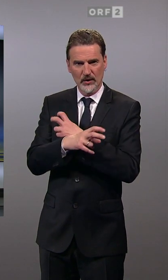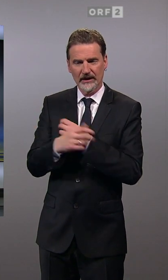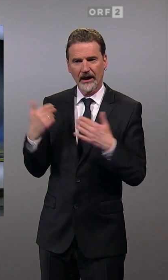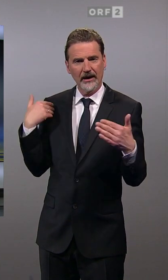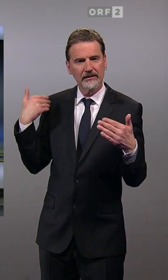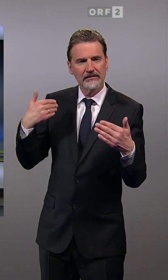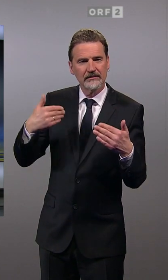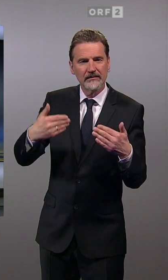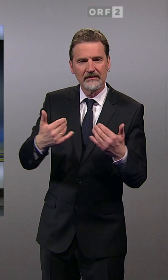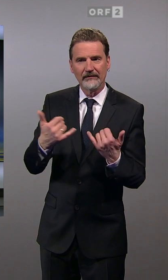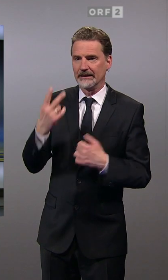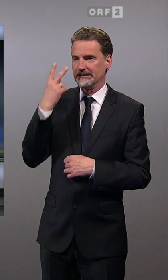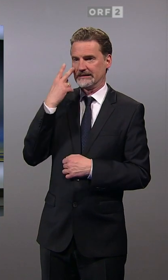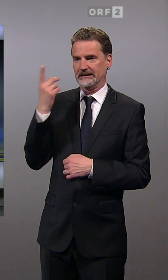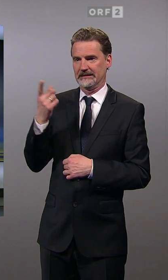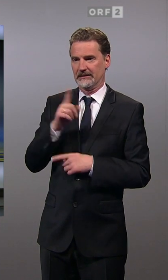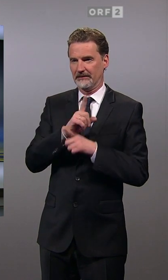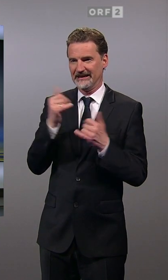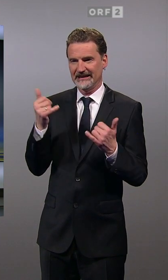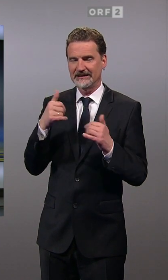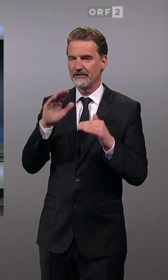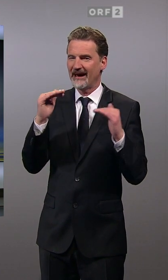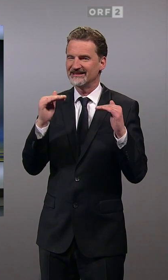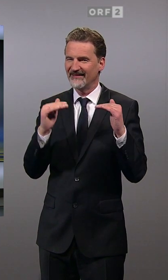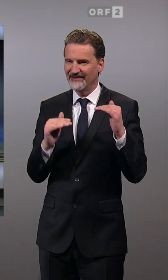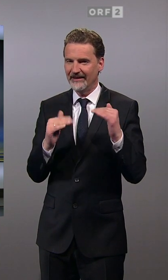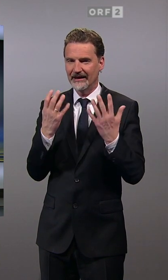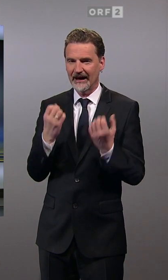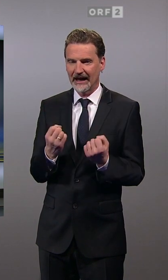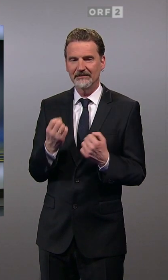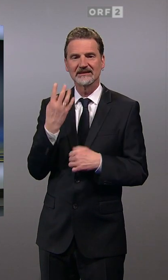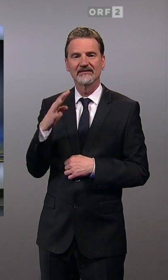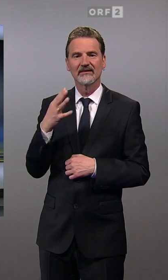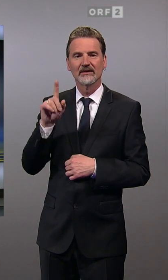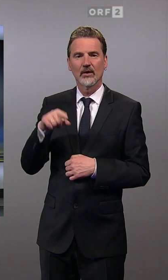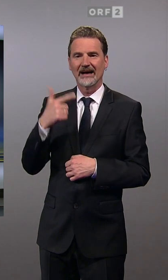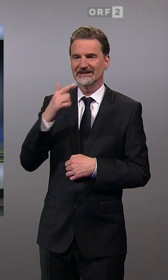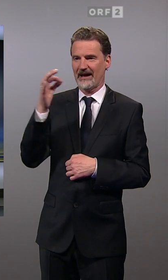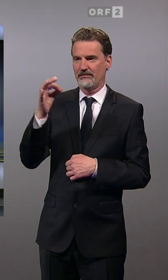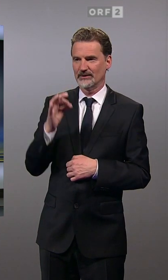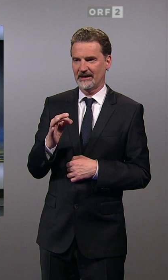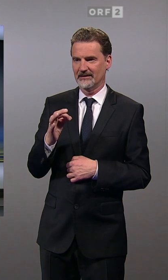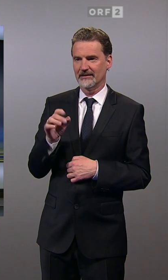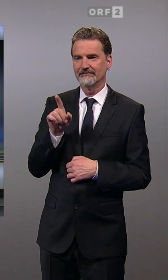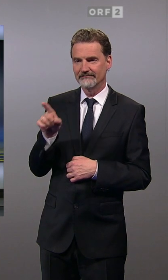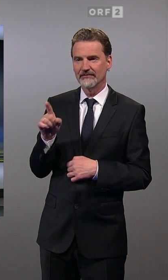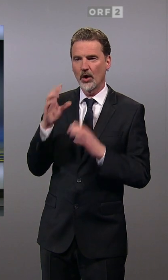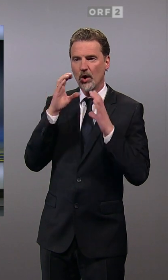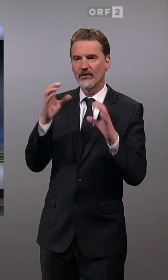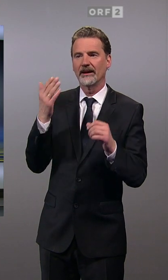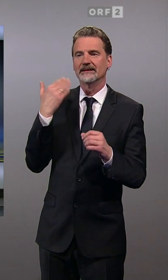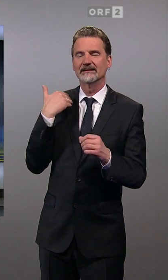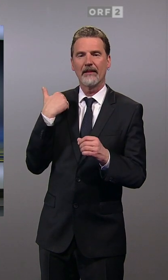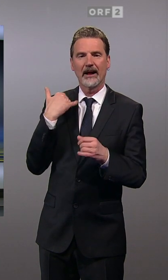Wir sehen das bisher niedrigste Wahlergebnis von 44,2 Prozent. Für die ÖVP